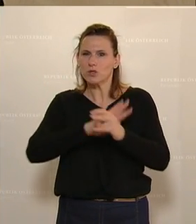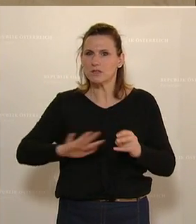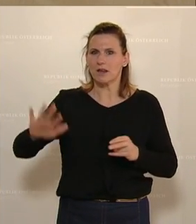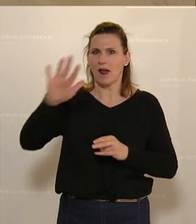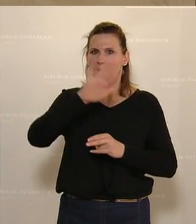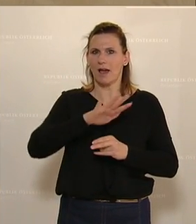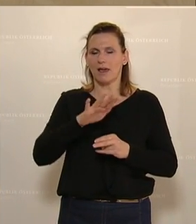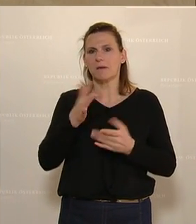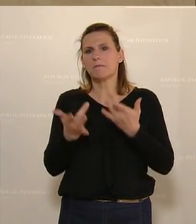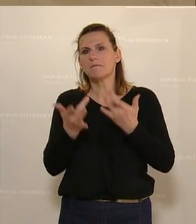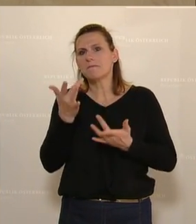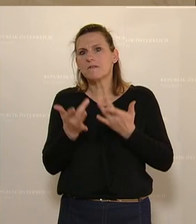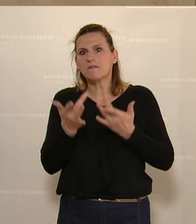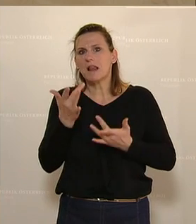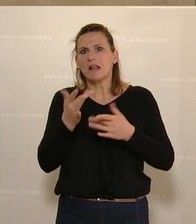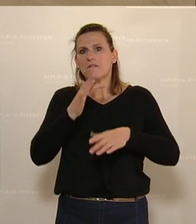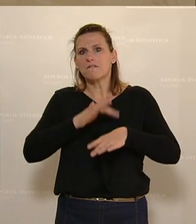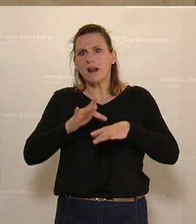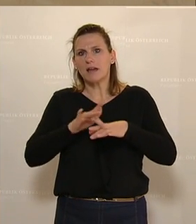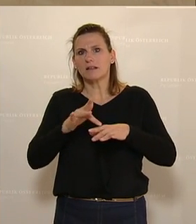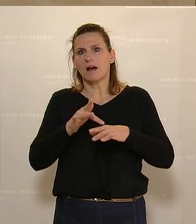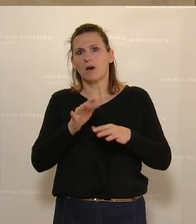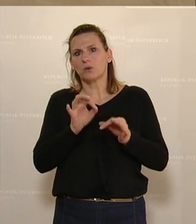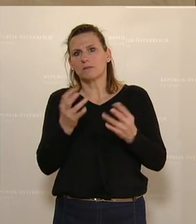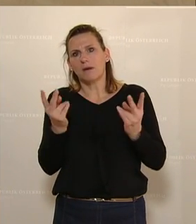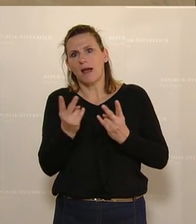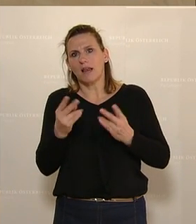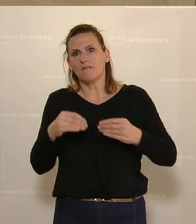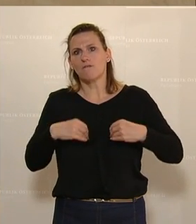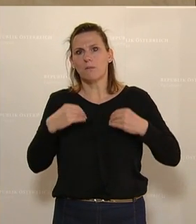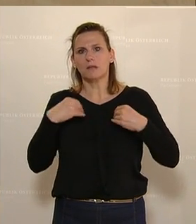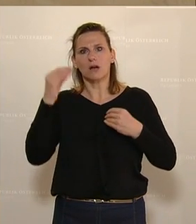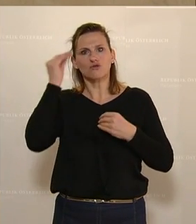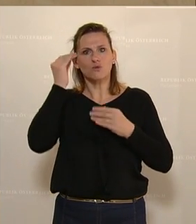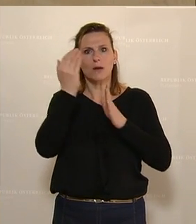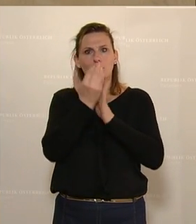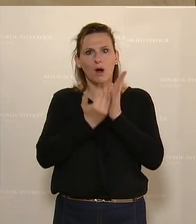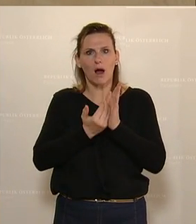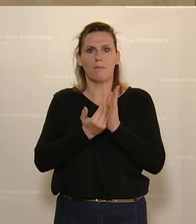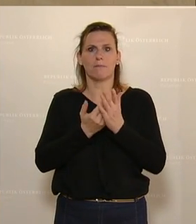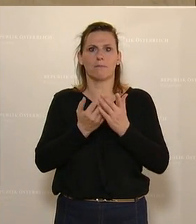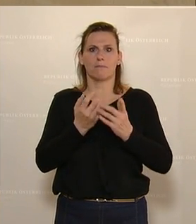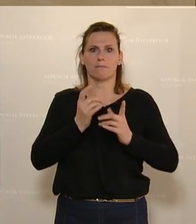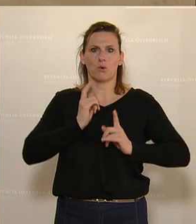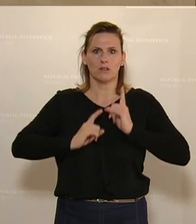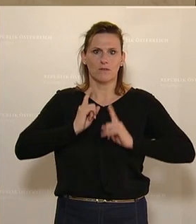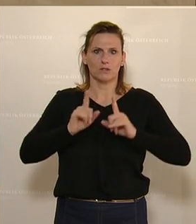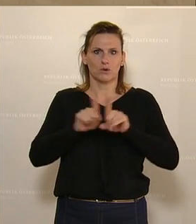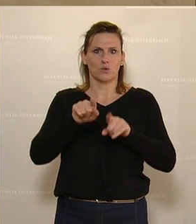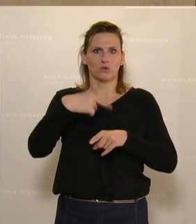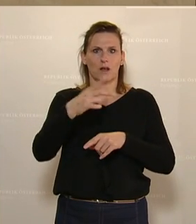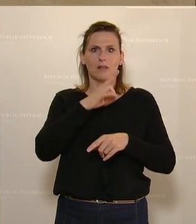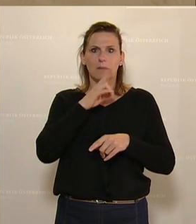vermutlich ein Freitag oder so, wo wir vormittags in allen Schulen entsprechende Programme animieren und auflegen. Am